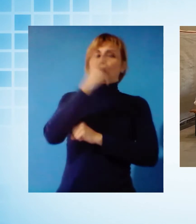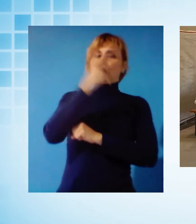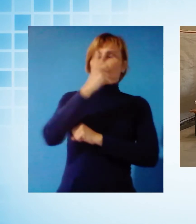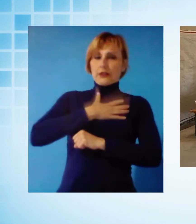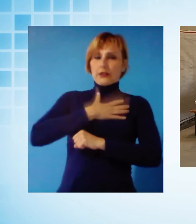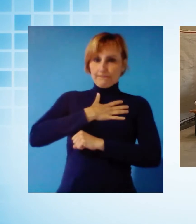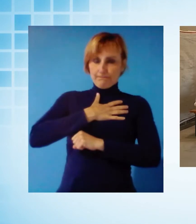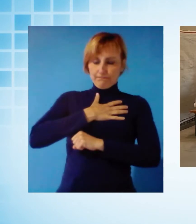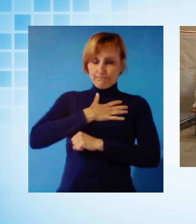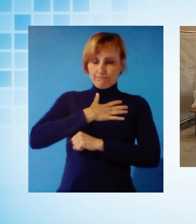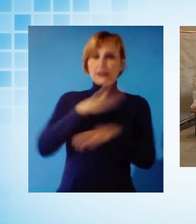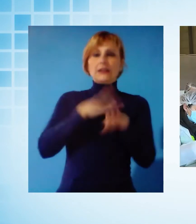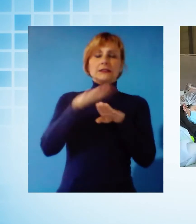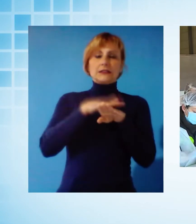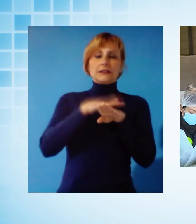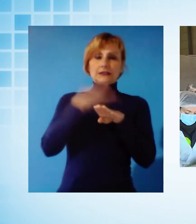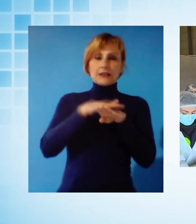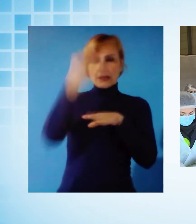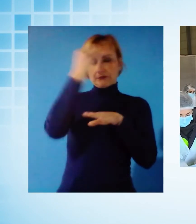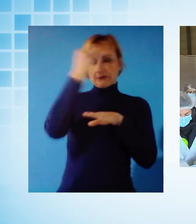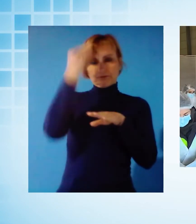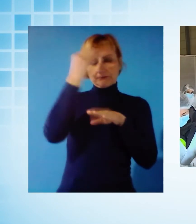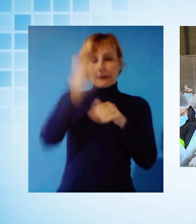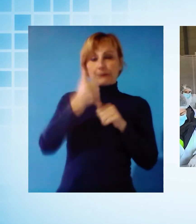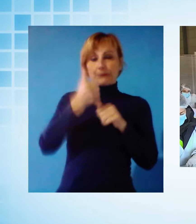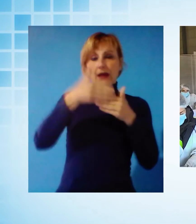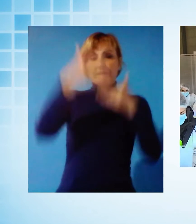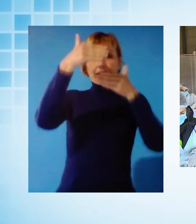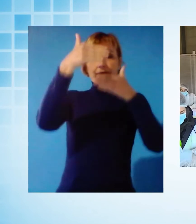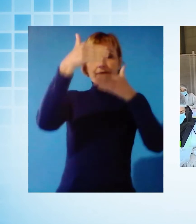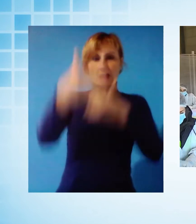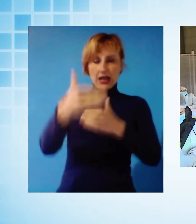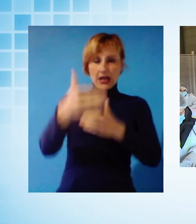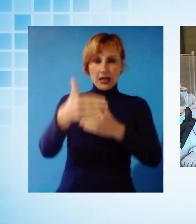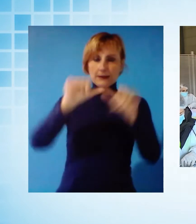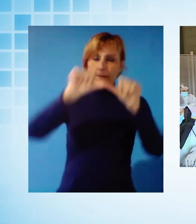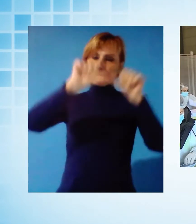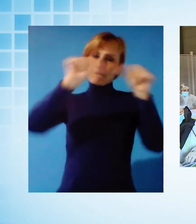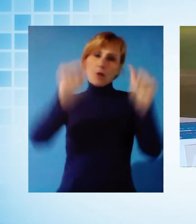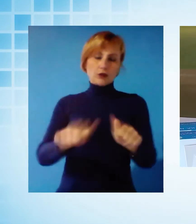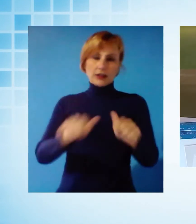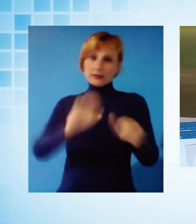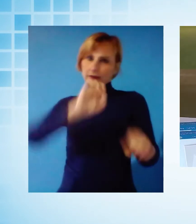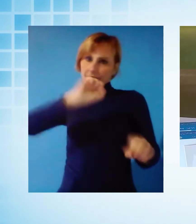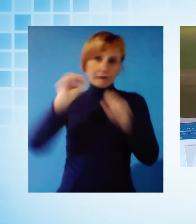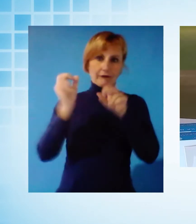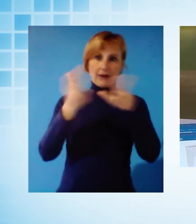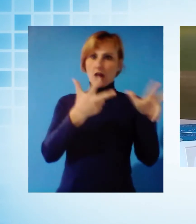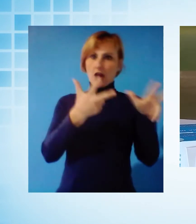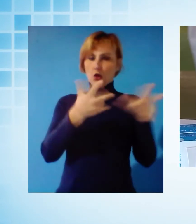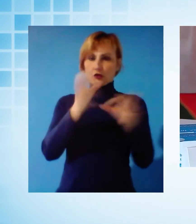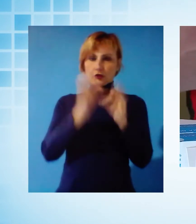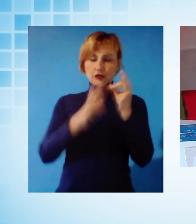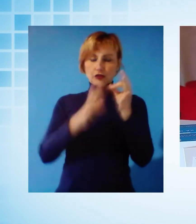sistema pensato dalla regione per questa prima fase è stato deciso con modalità particolarmente repentine, tali da richiedere uno sforzo